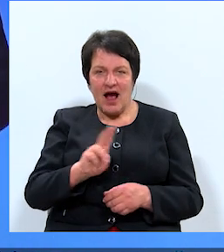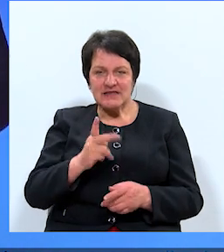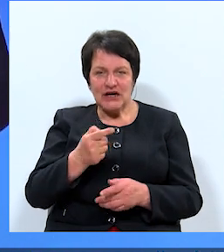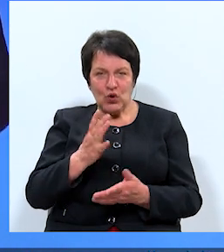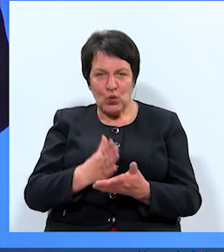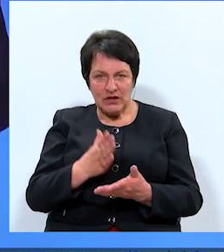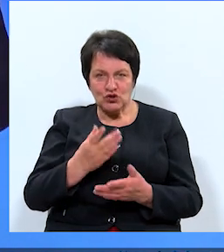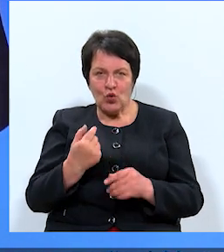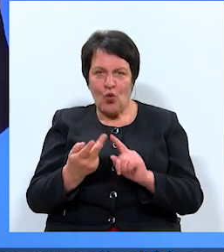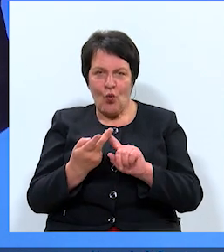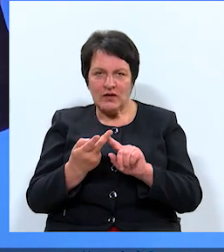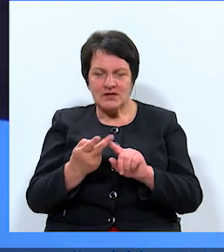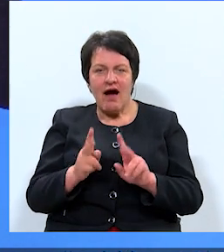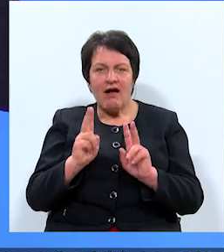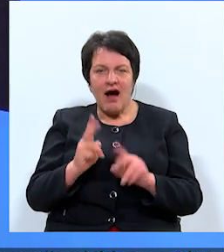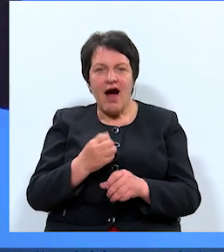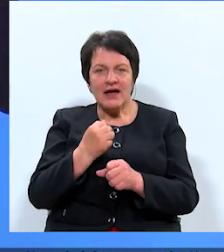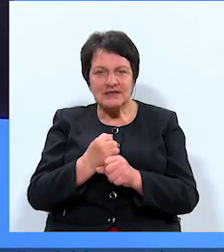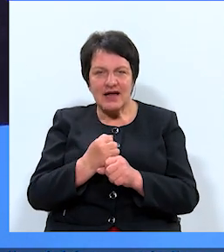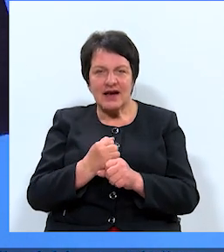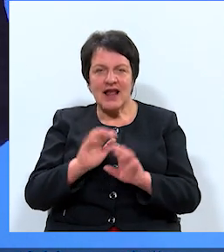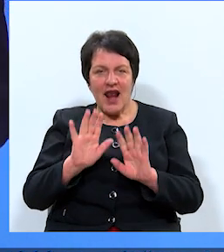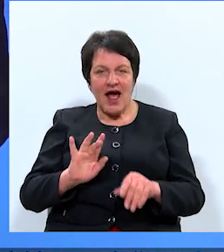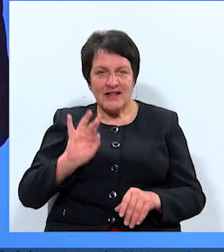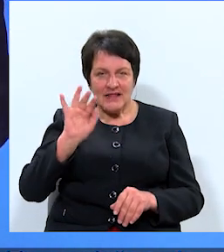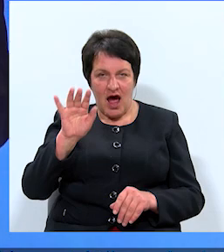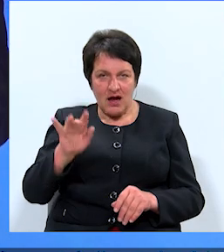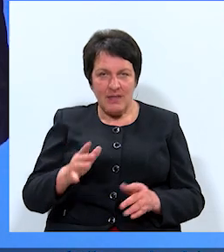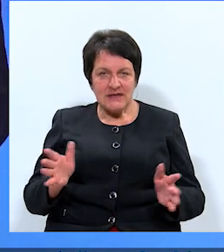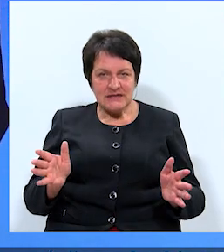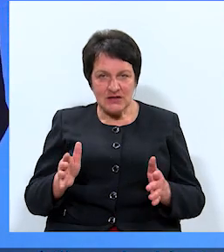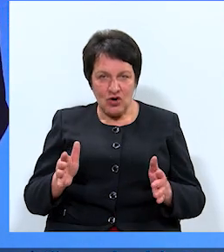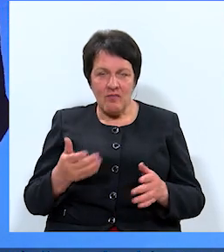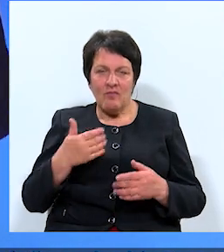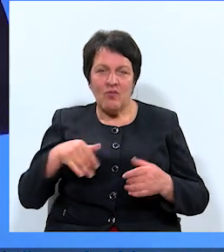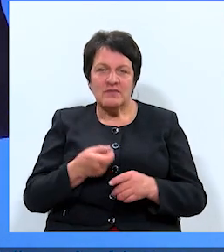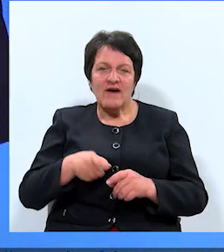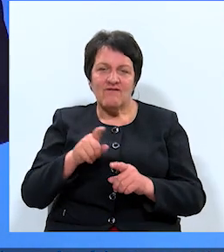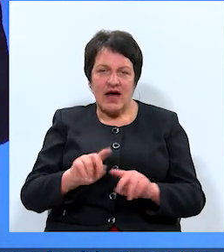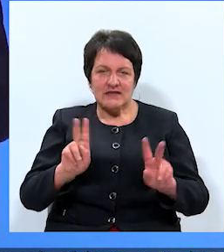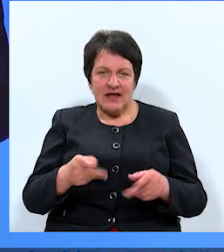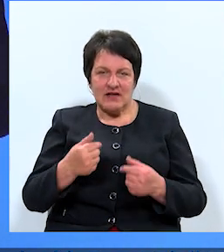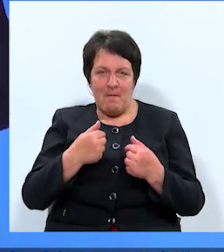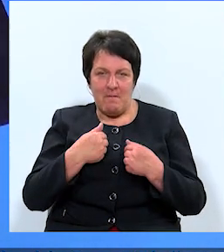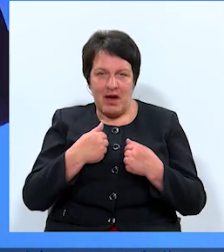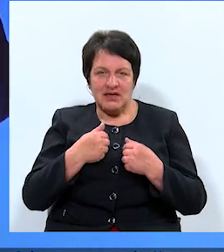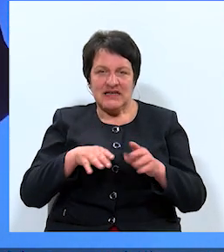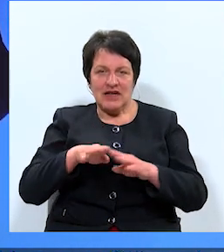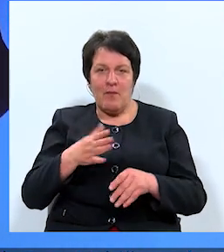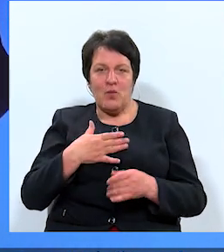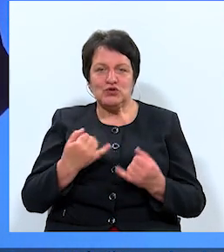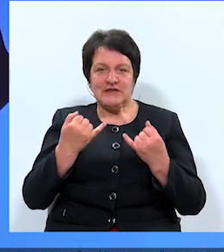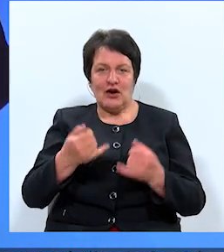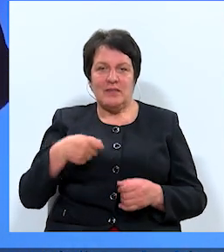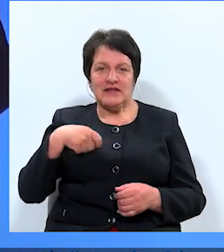otrs, kā izdarīt, lai, teiksim, nu, nākamajā sasaukumā mūs vairāk nevajadzētu uz man salīdzināt, mūsu